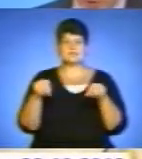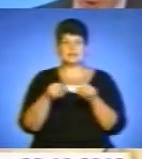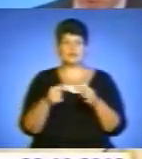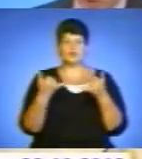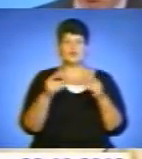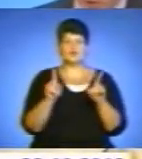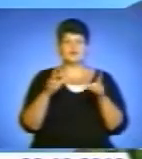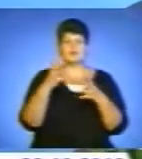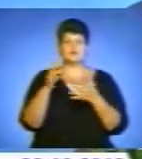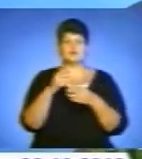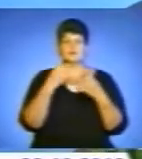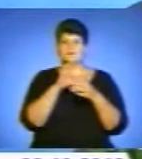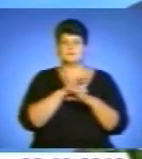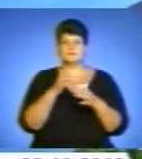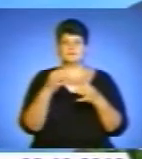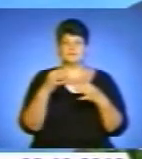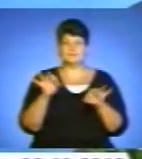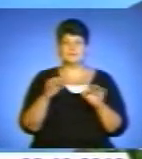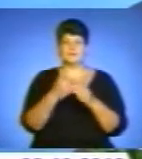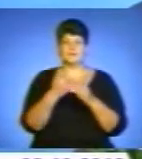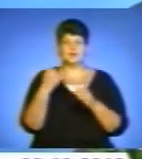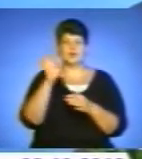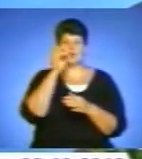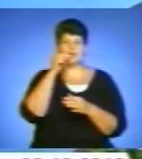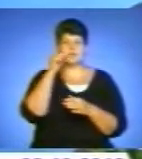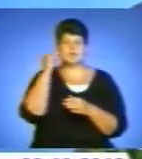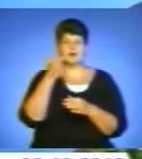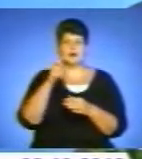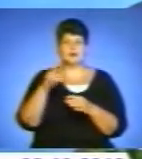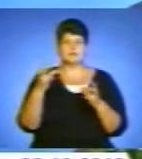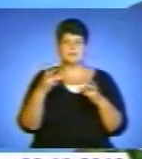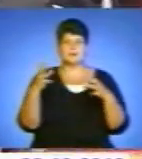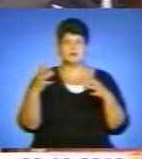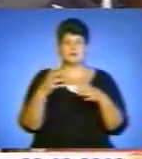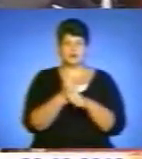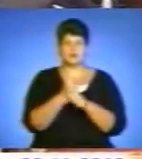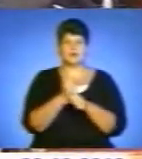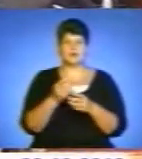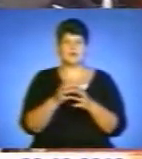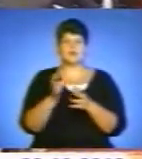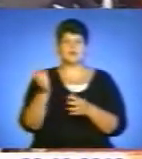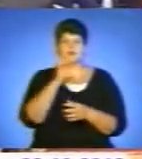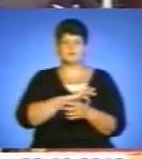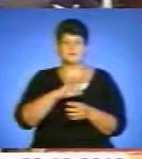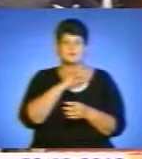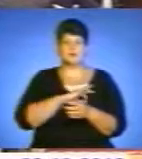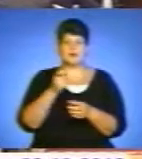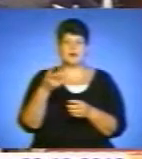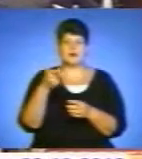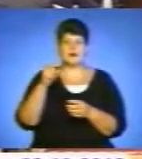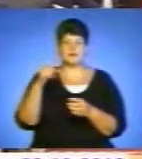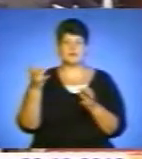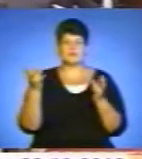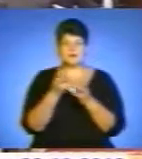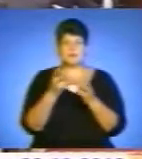позбутися залежності від російського газу, необхідно постійно скорочувати обсяги споживання, а для цього необхідно посилити політику